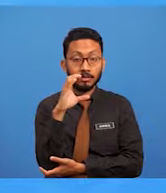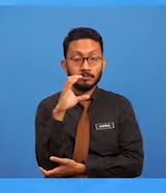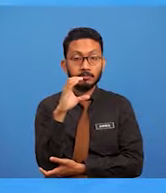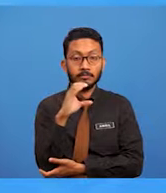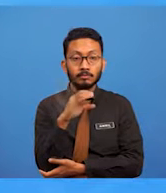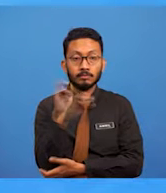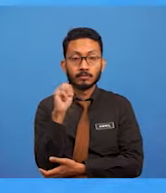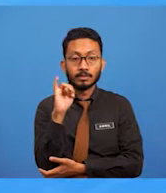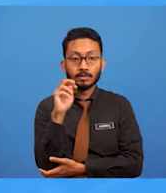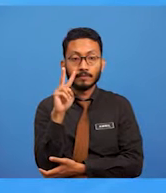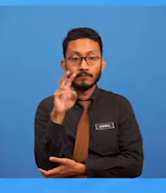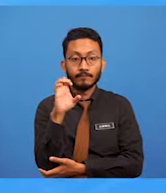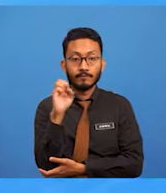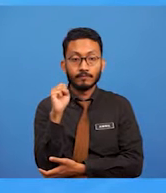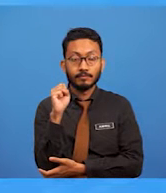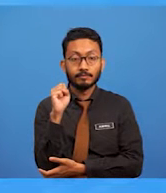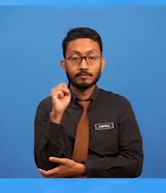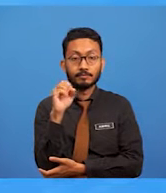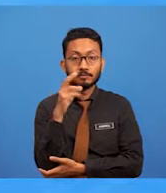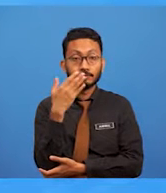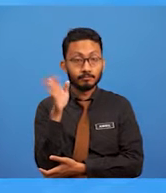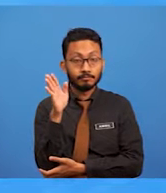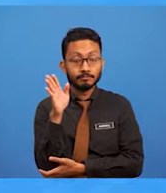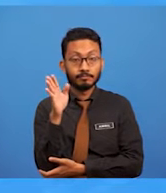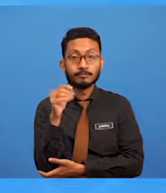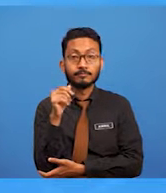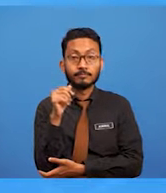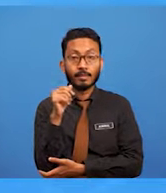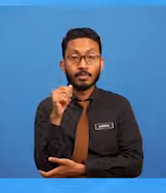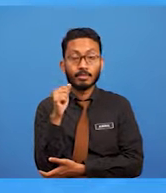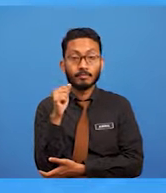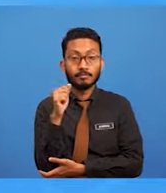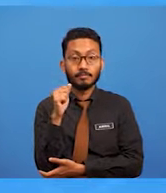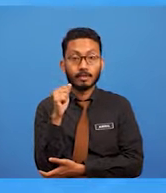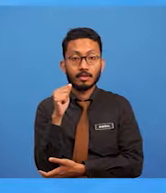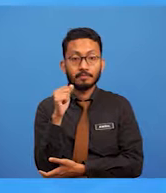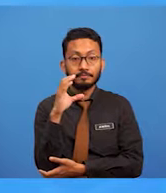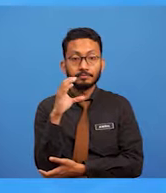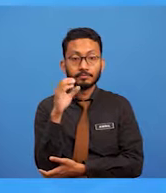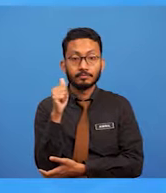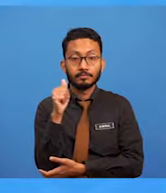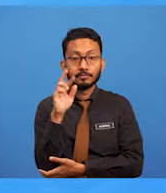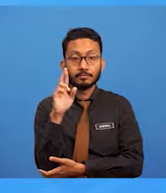dan yang terakhir konsep lukisan kartu.